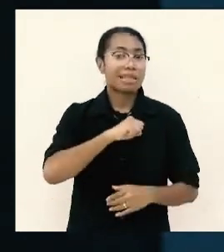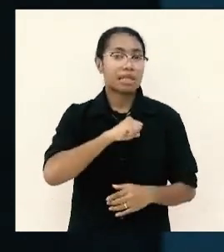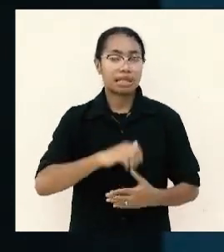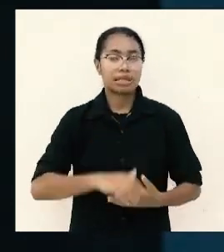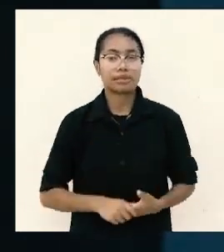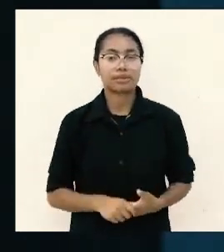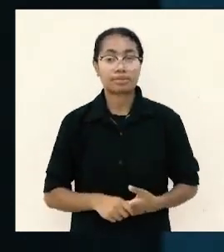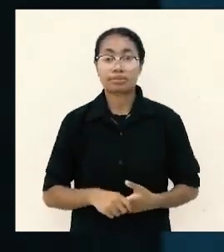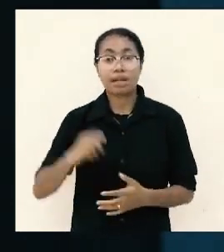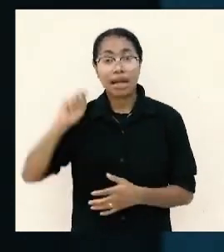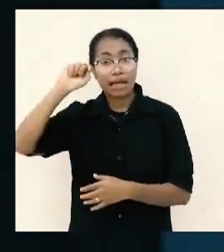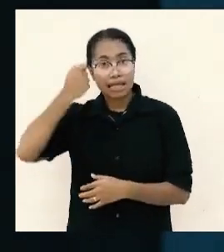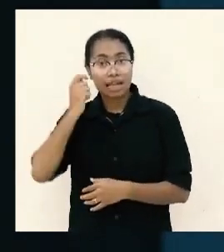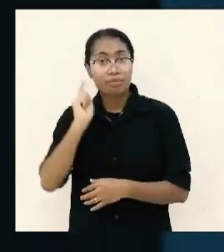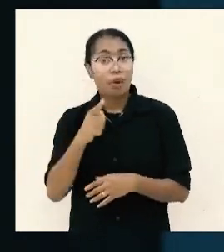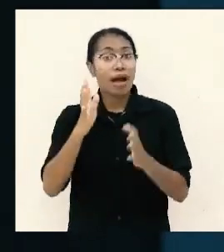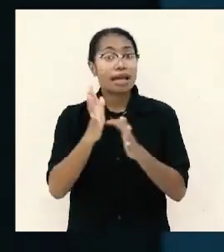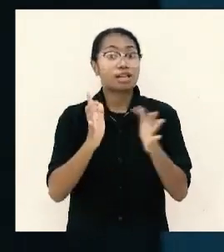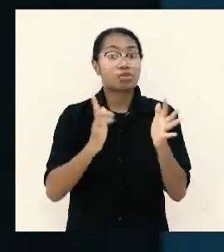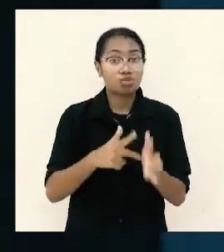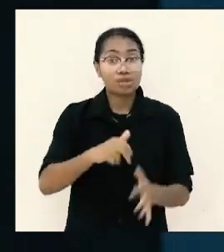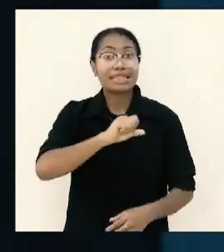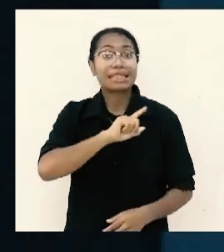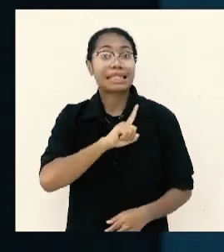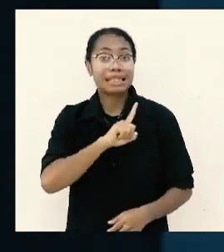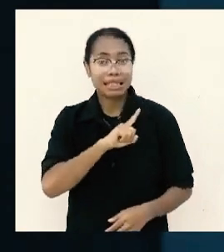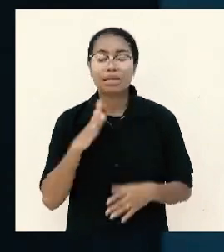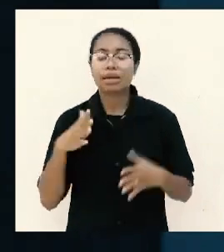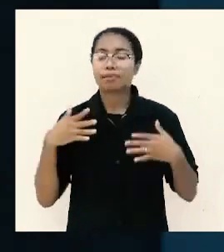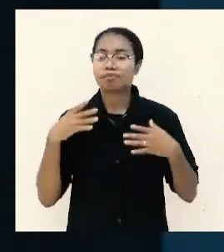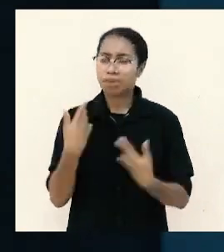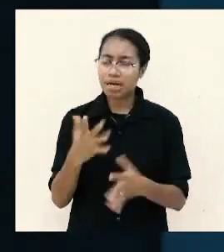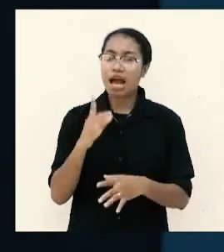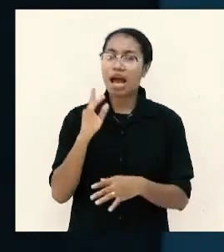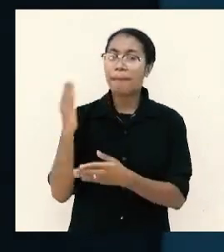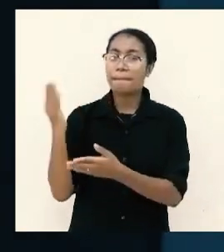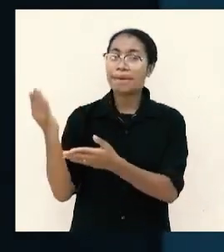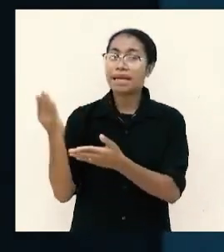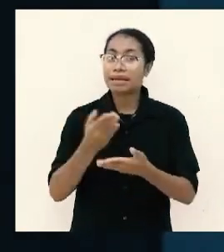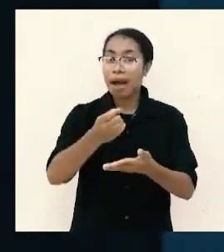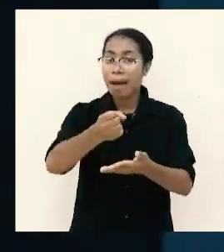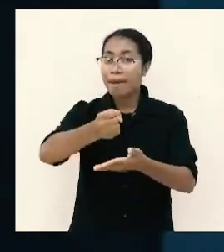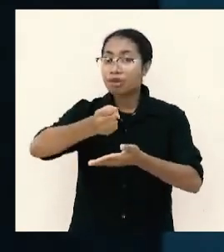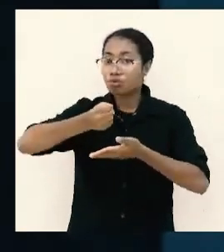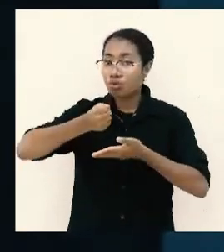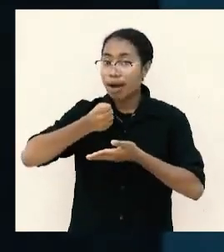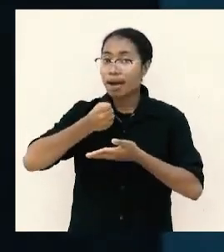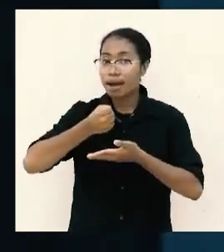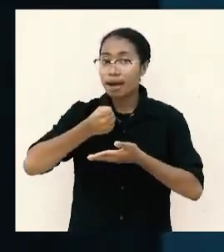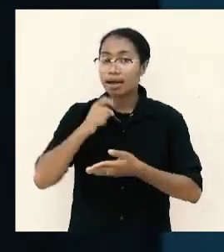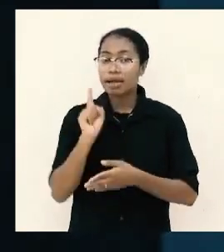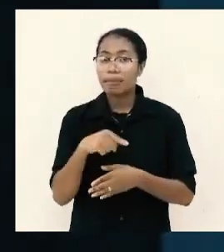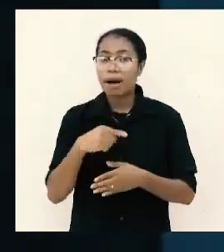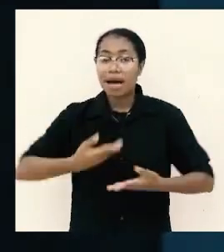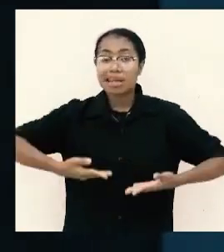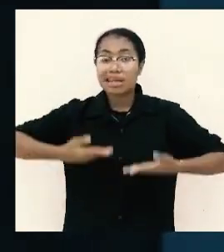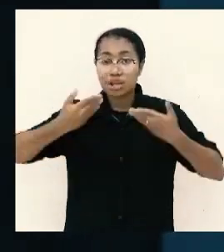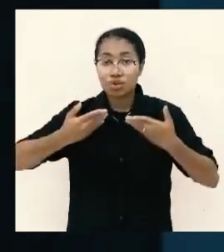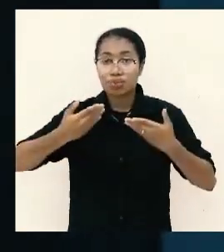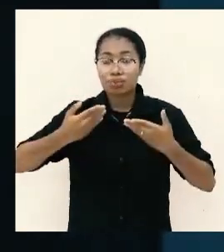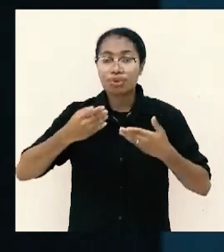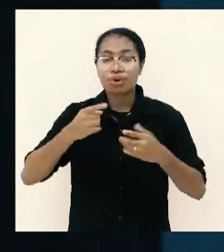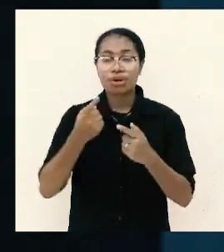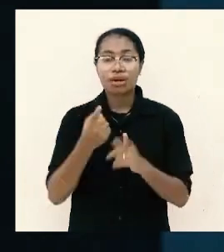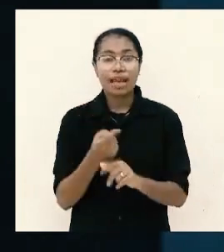ingat Yesus sendiri itu pernah menerima bantuan bahkan hidup dari